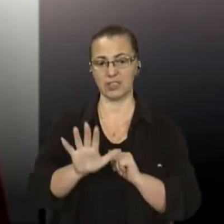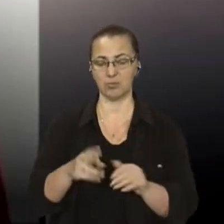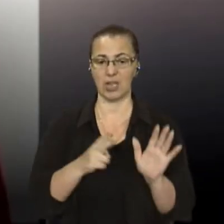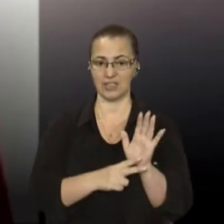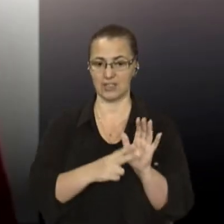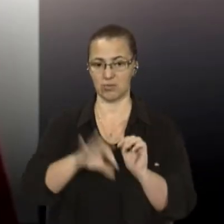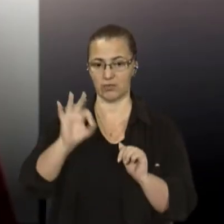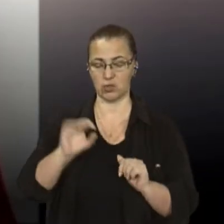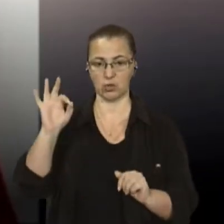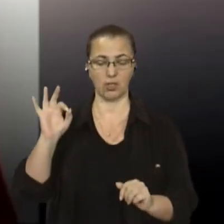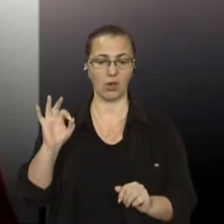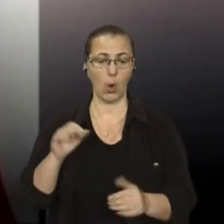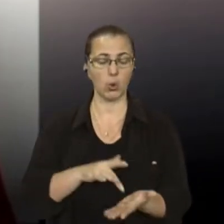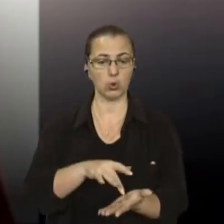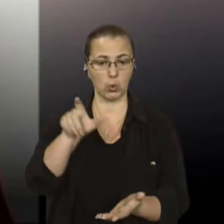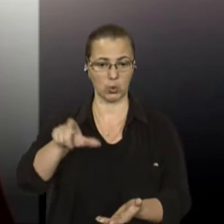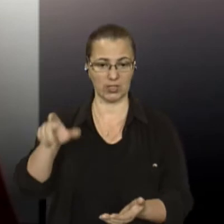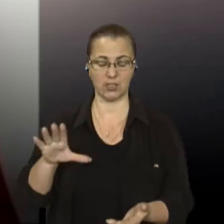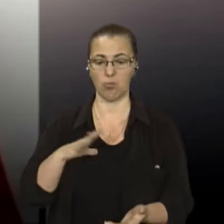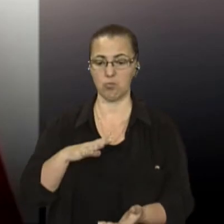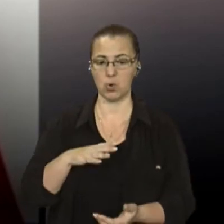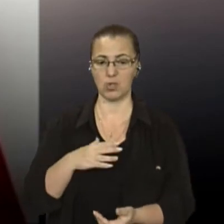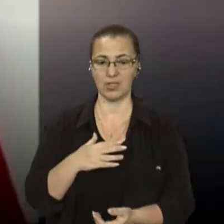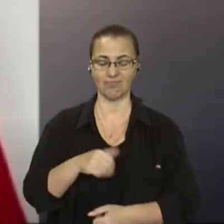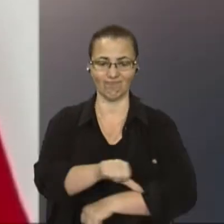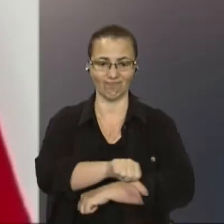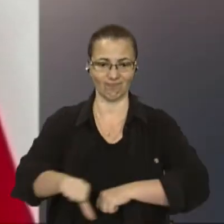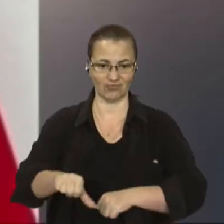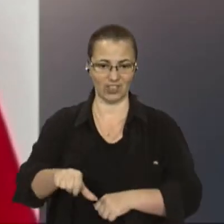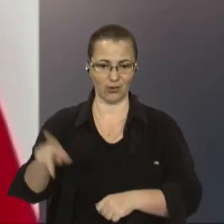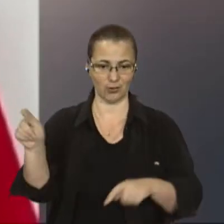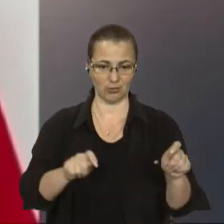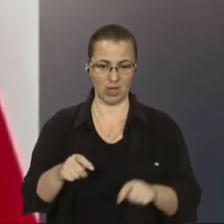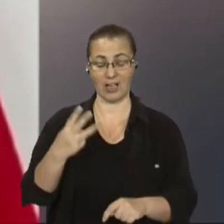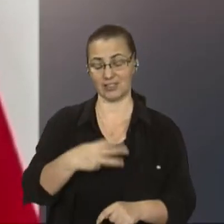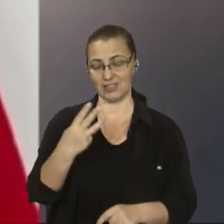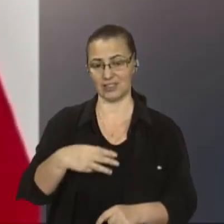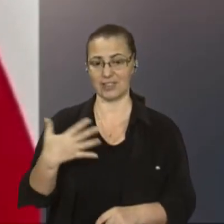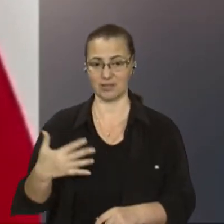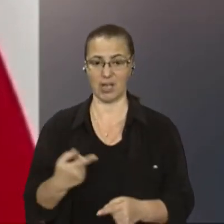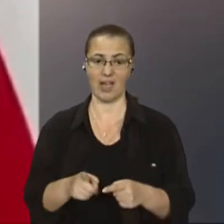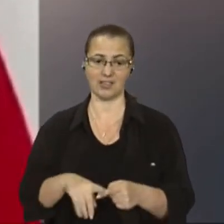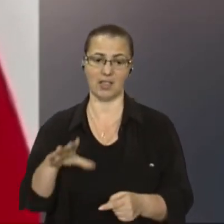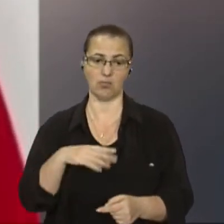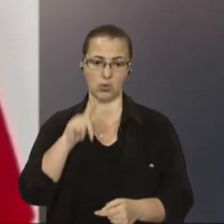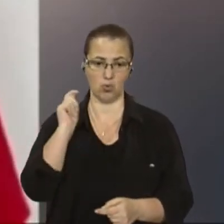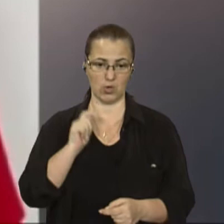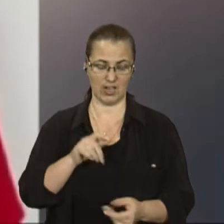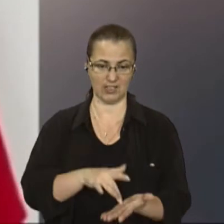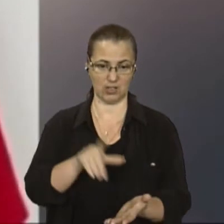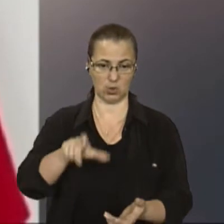коронавірусу були іноземці у Львові. І всього навсого 30-35% були українські туристи.